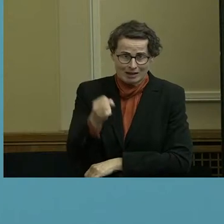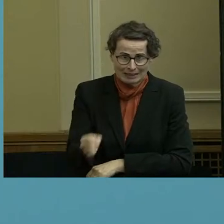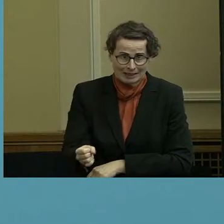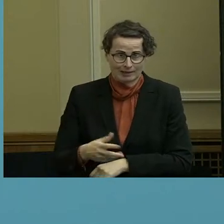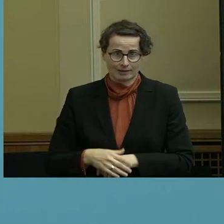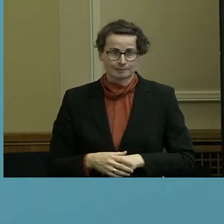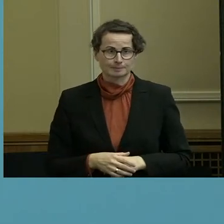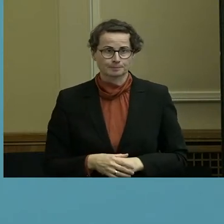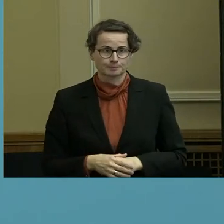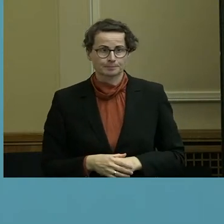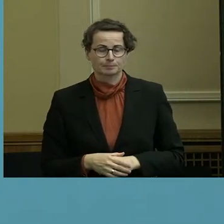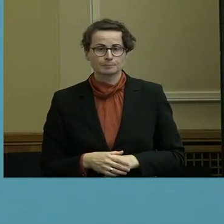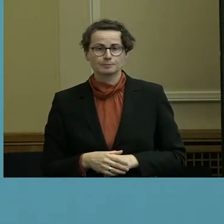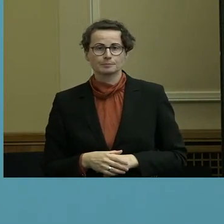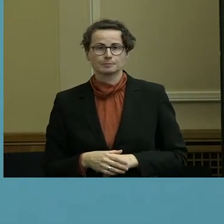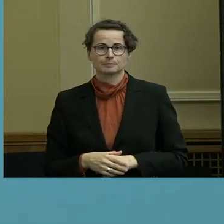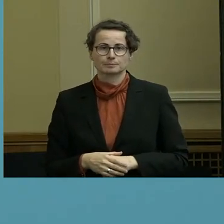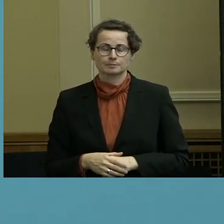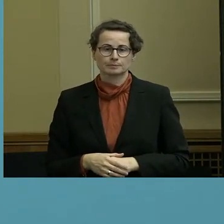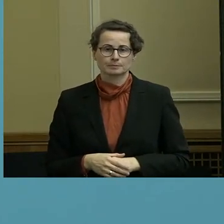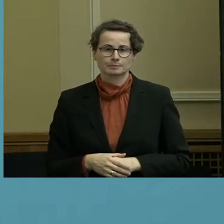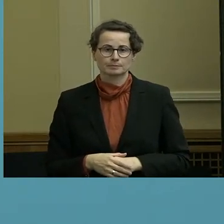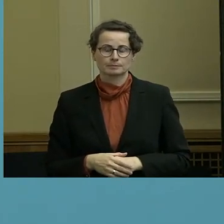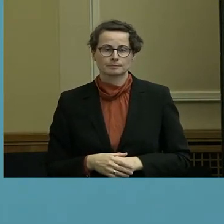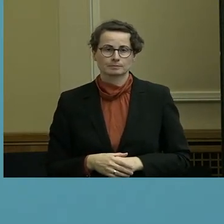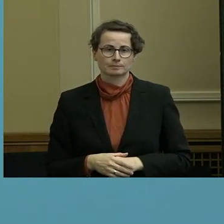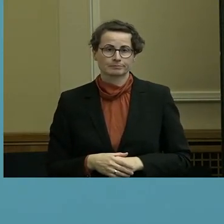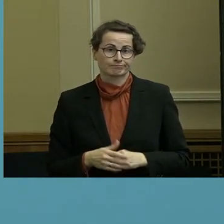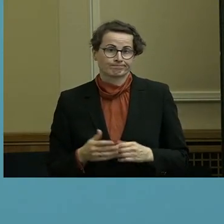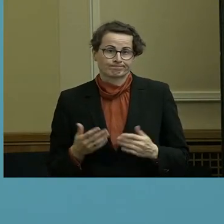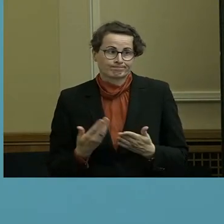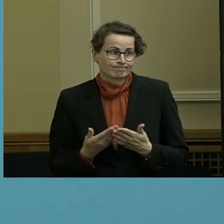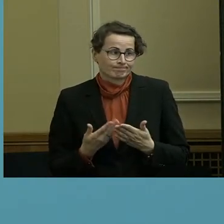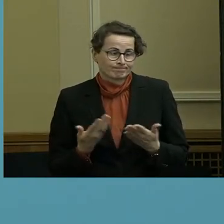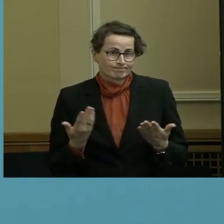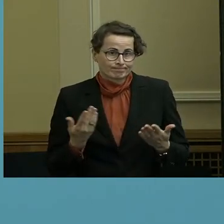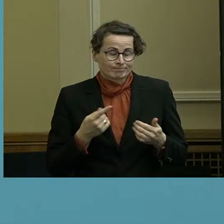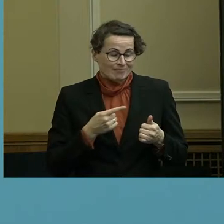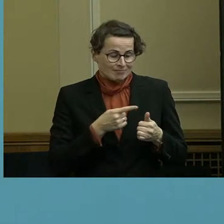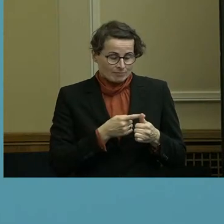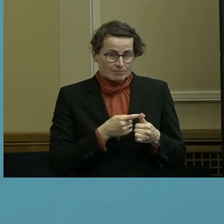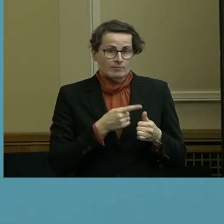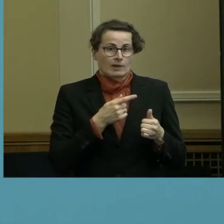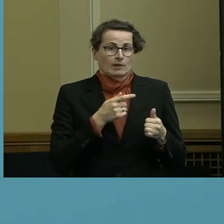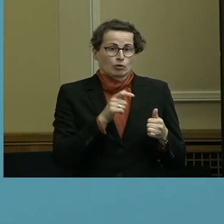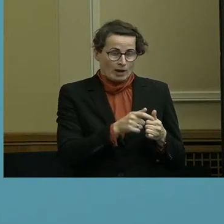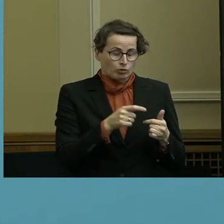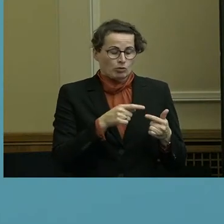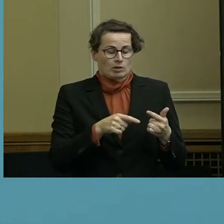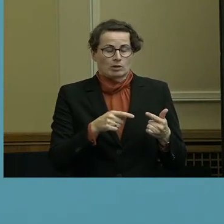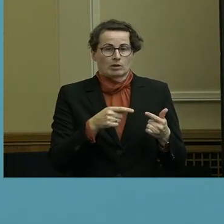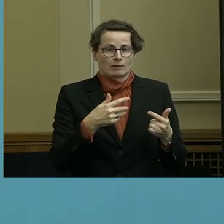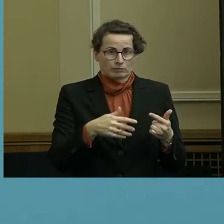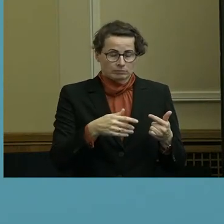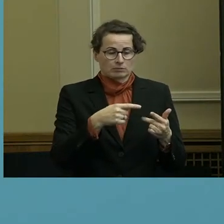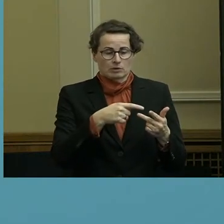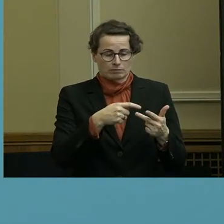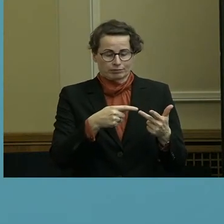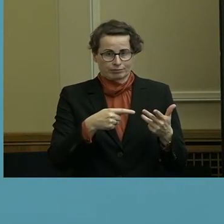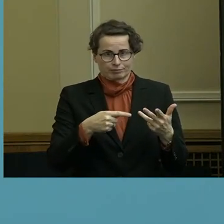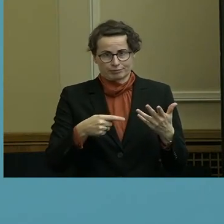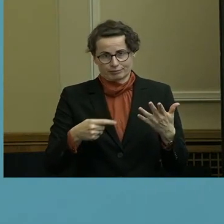wird. Und insofern, da werden jetzt auch noch weitere Punkte